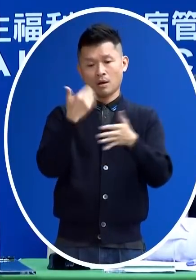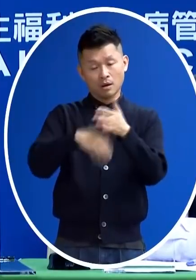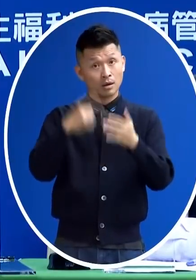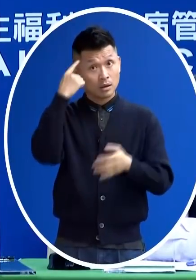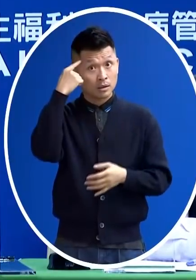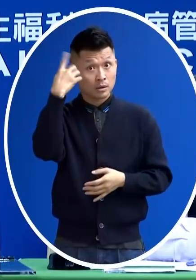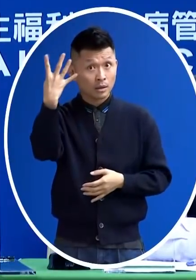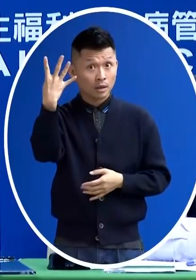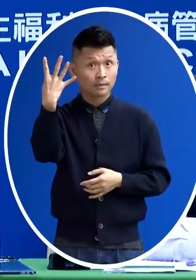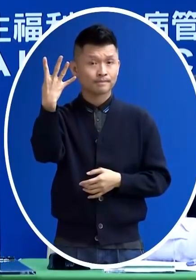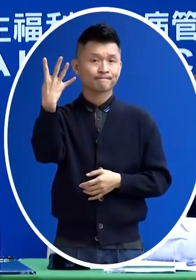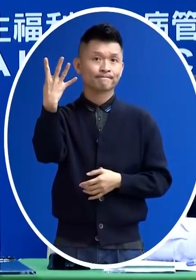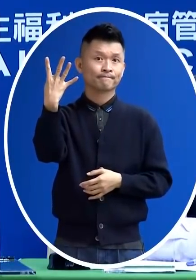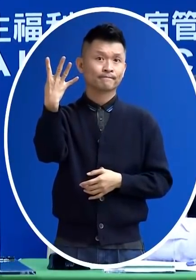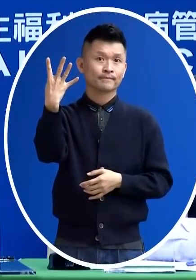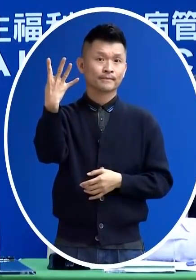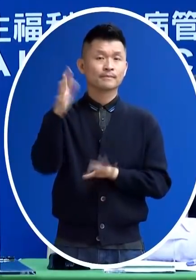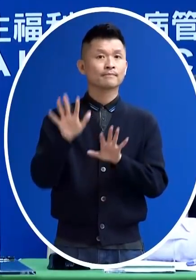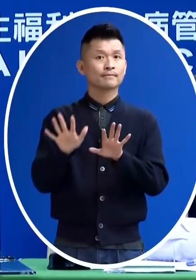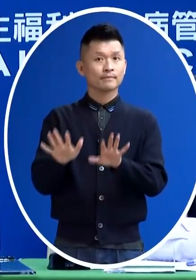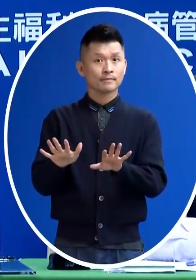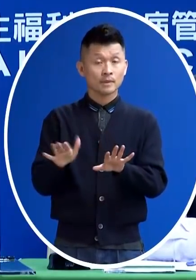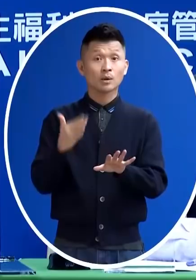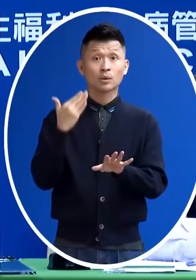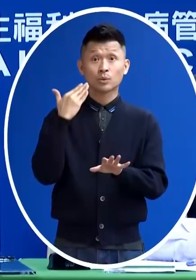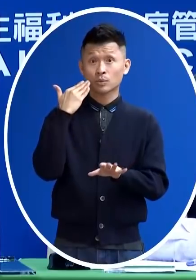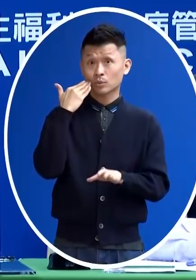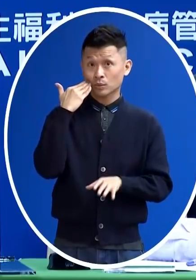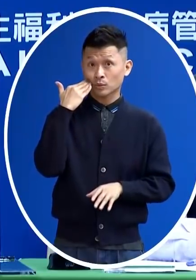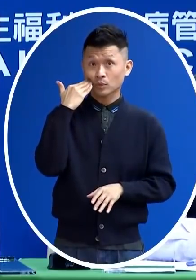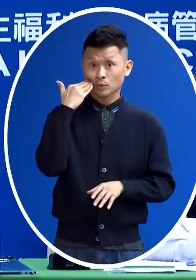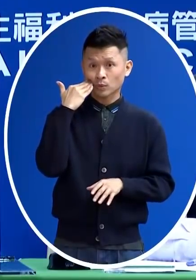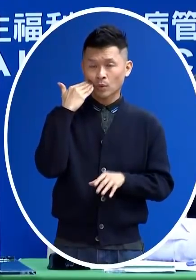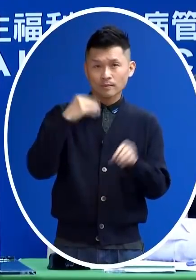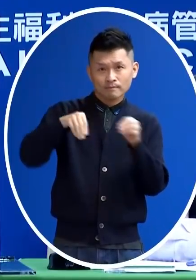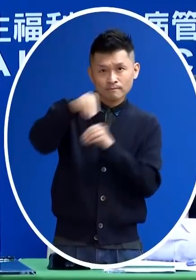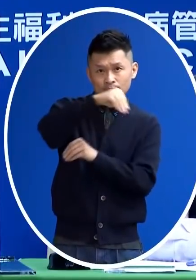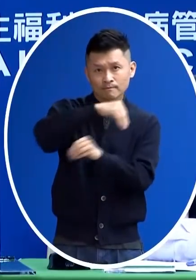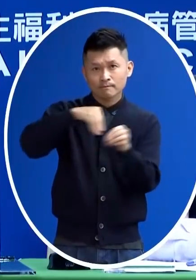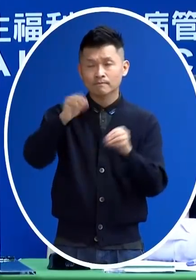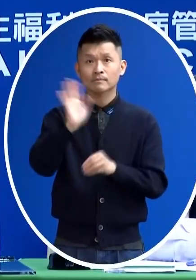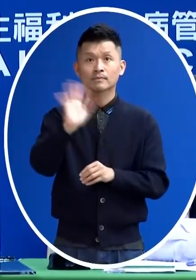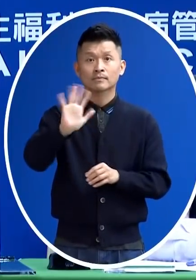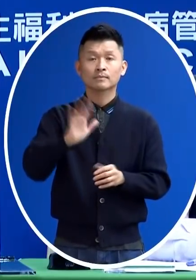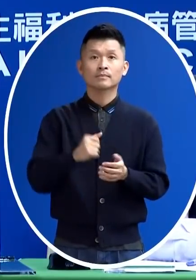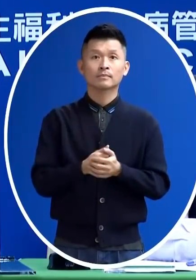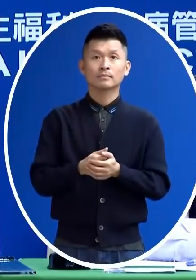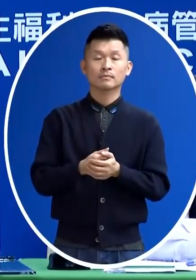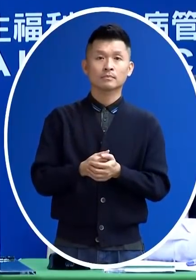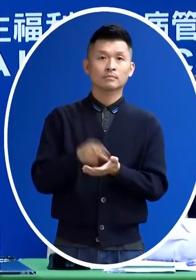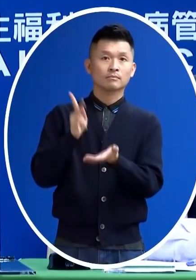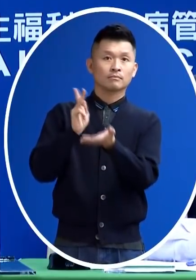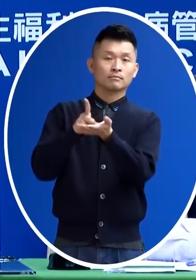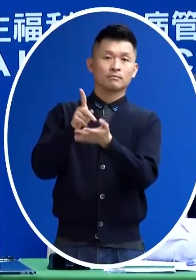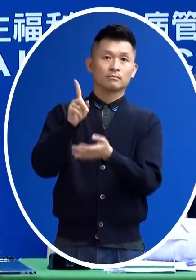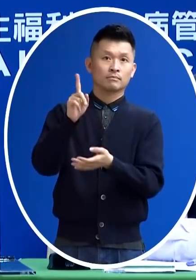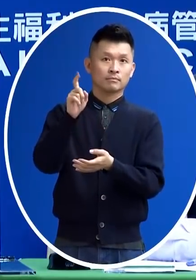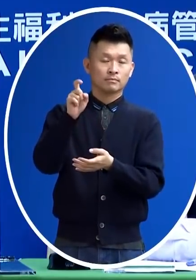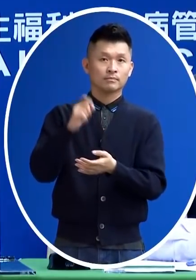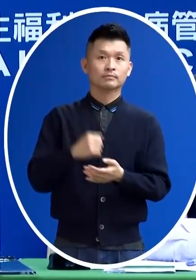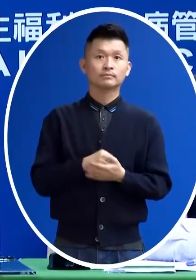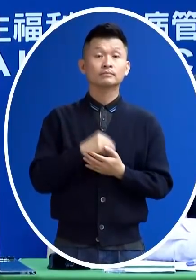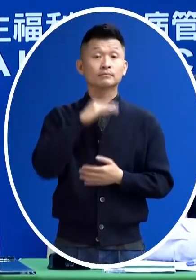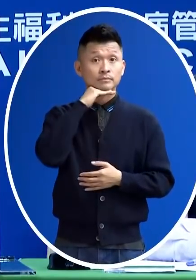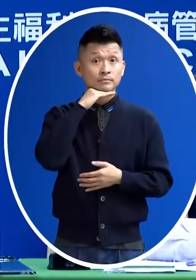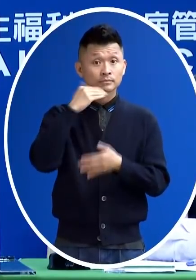天 那4天事實上以現在如果都不去做任何的調配事實上他是用不到他就會後